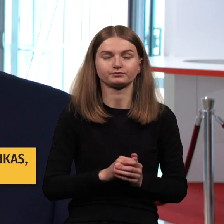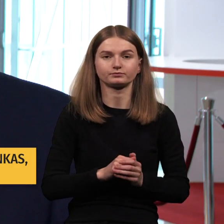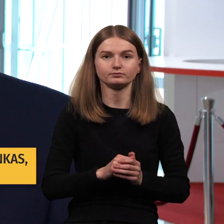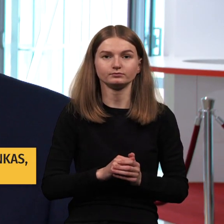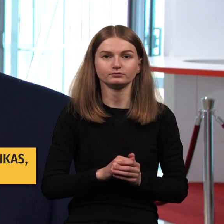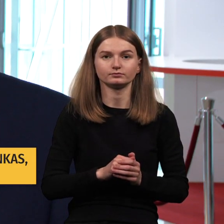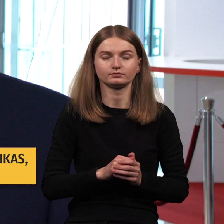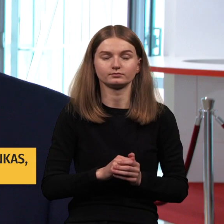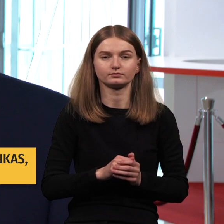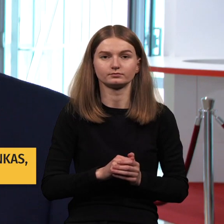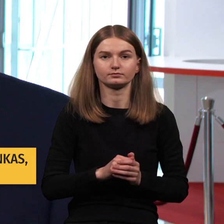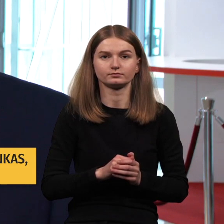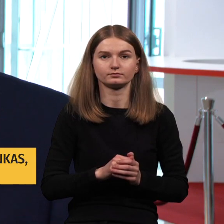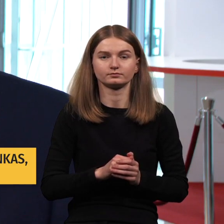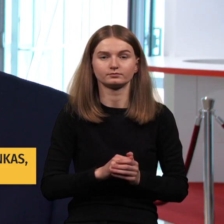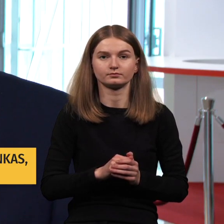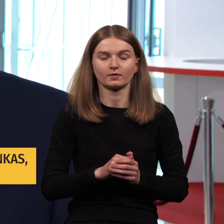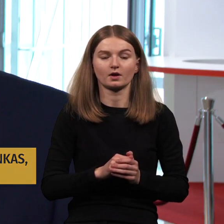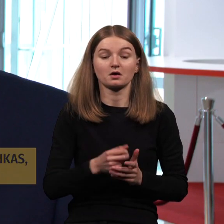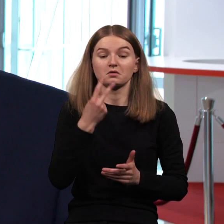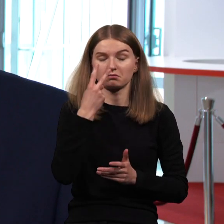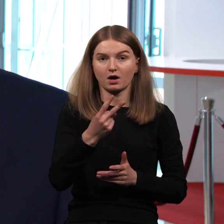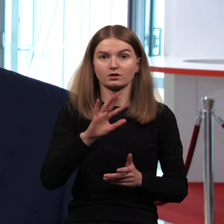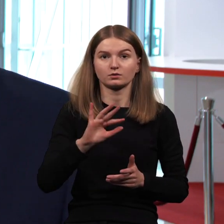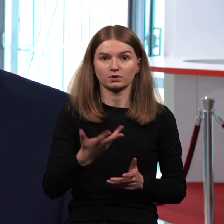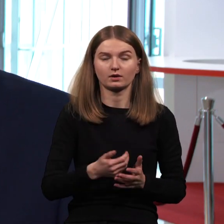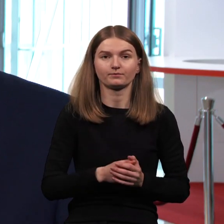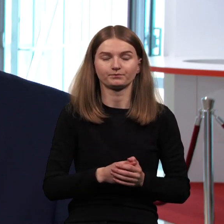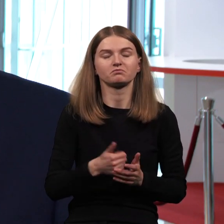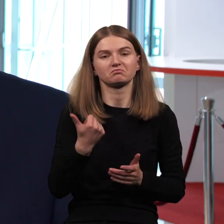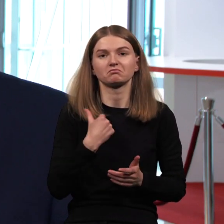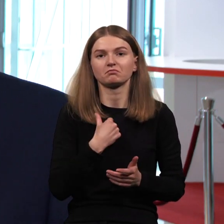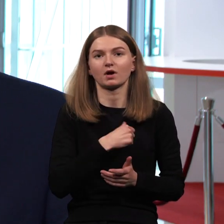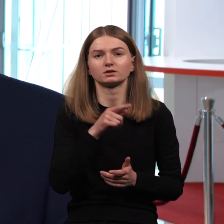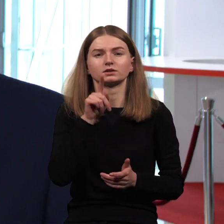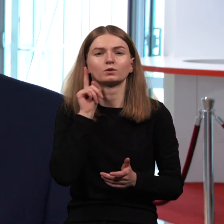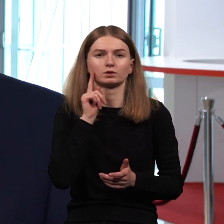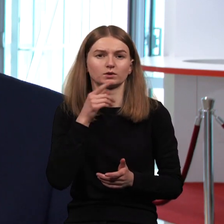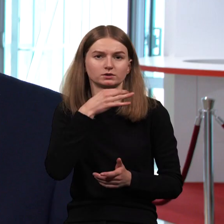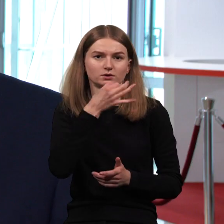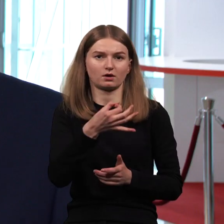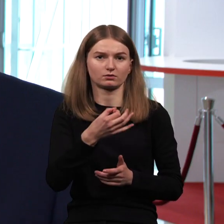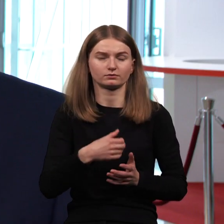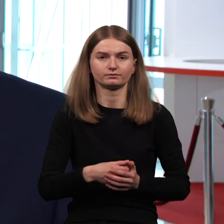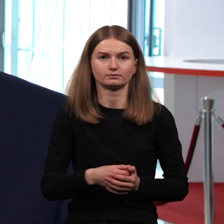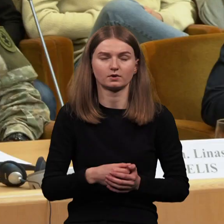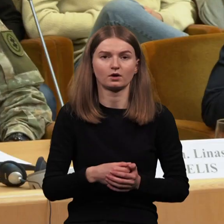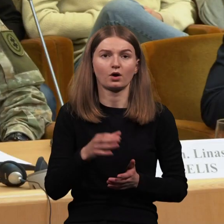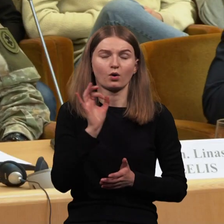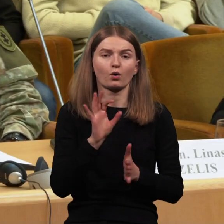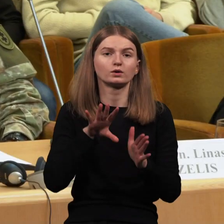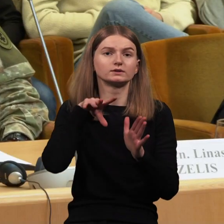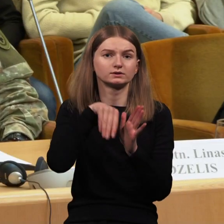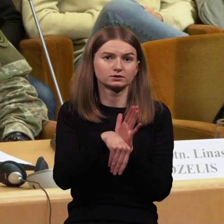Ir tai deklaruoja patys pats jaunimas ir kalbant apie įsitraukimą